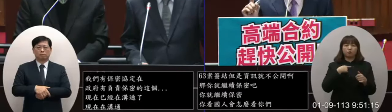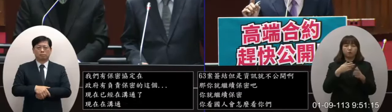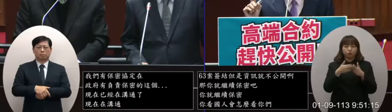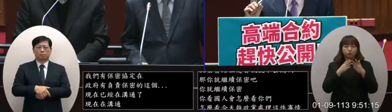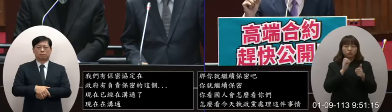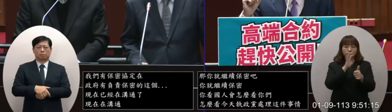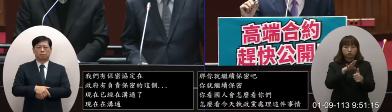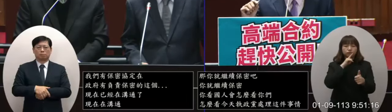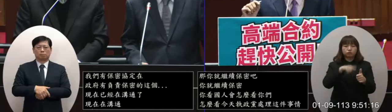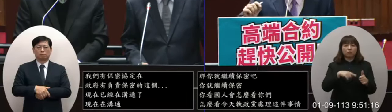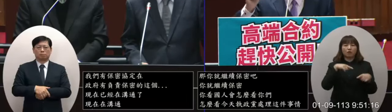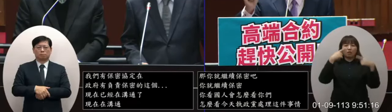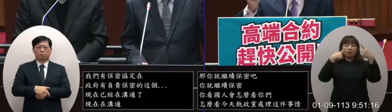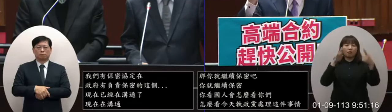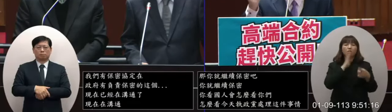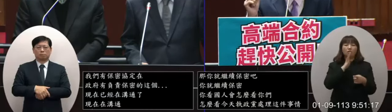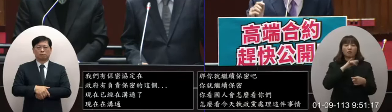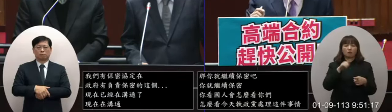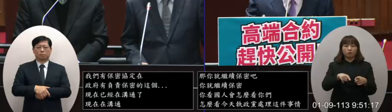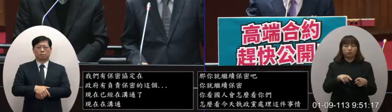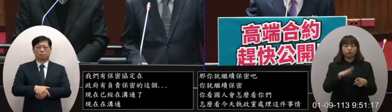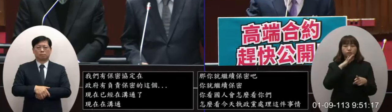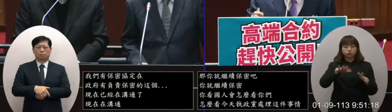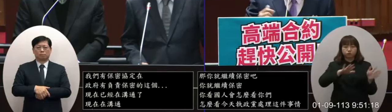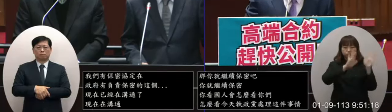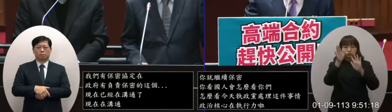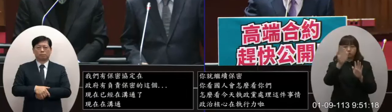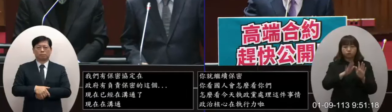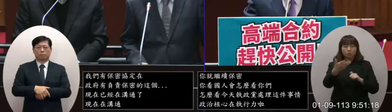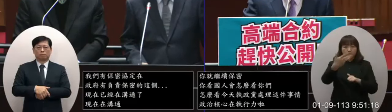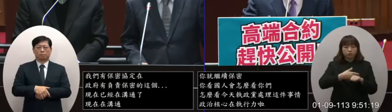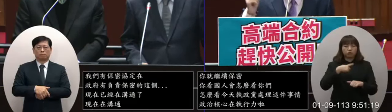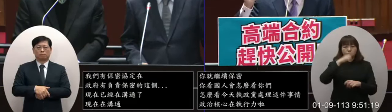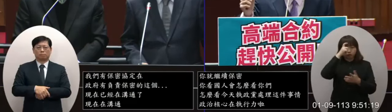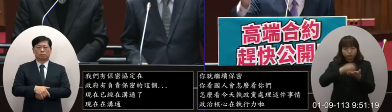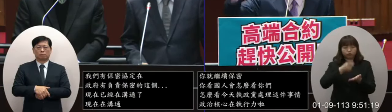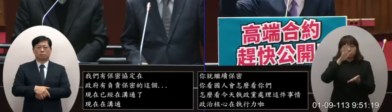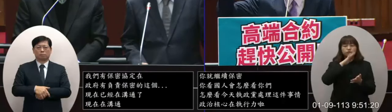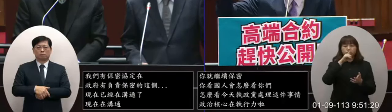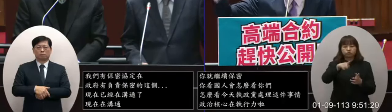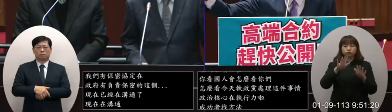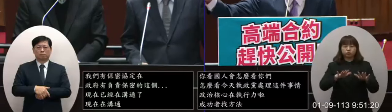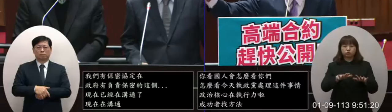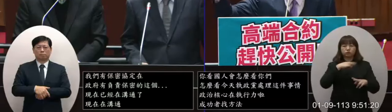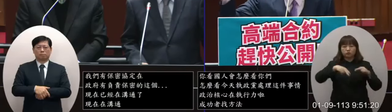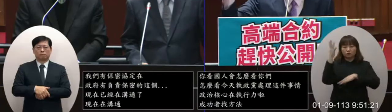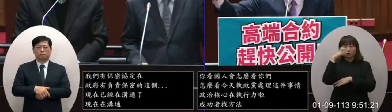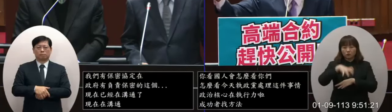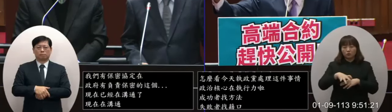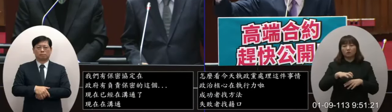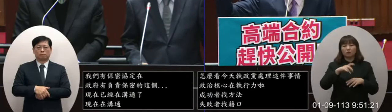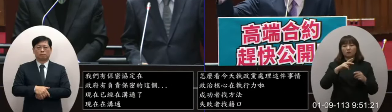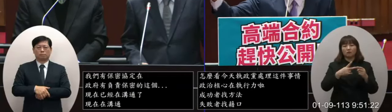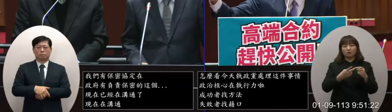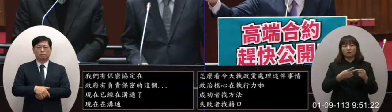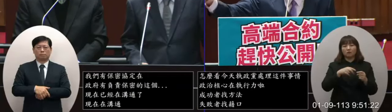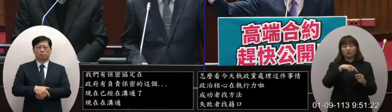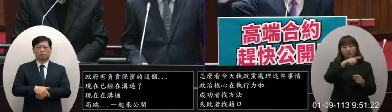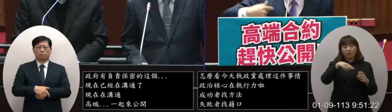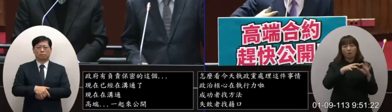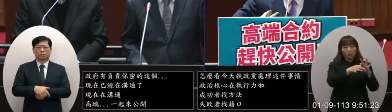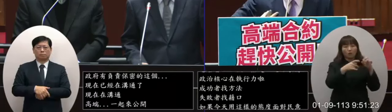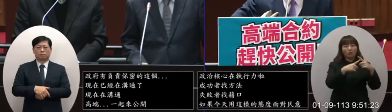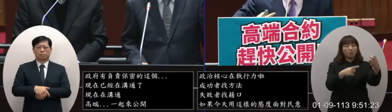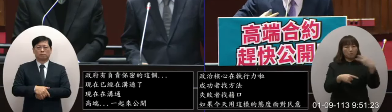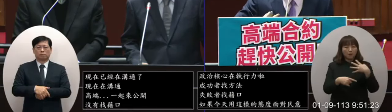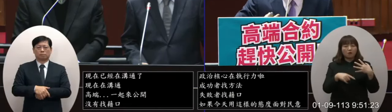長我不想跟你在這邊口舌之爭但是你今天的這樣子的態度讓我非常的失望從你們今天行政院你們的你們的